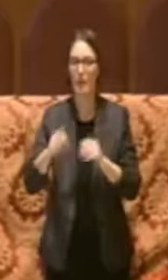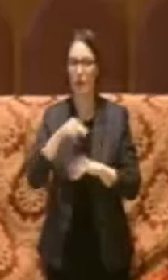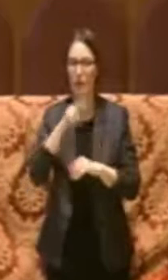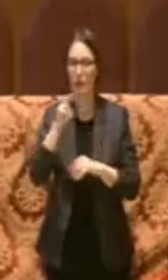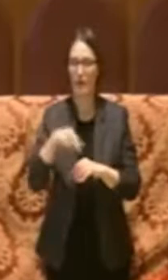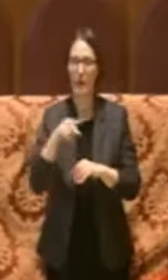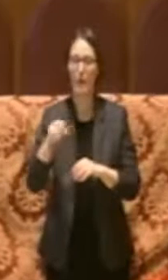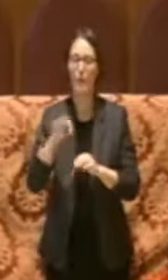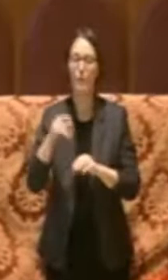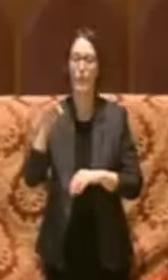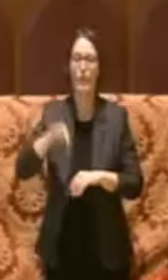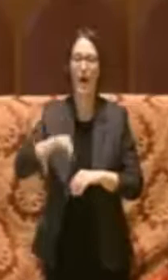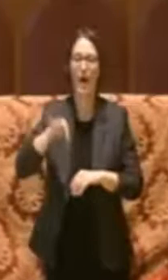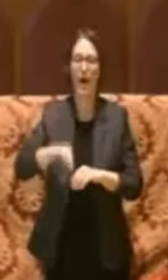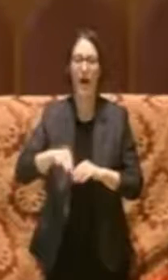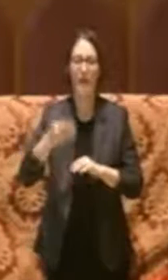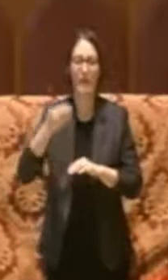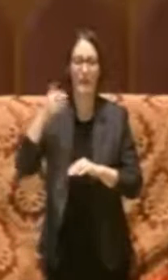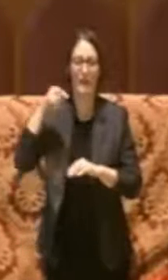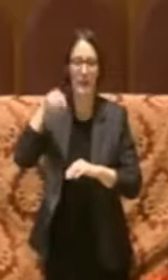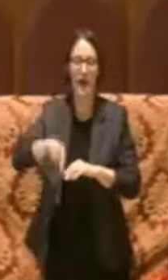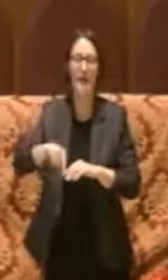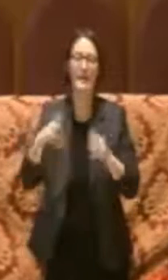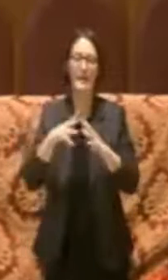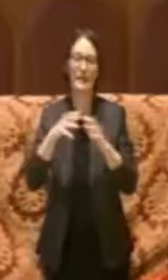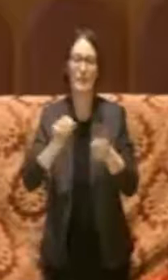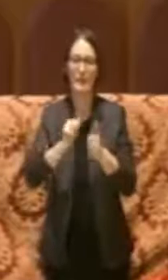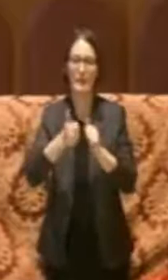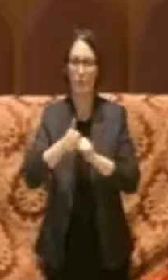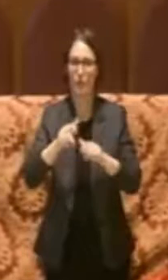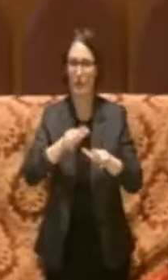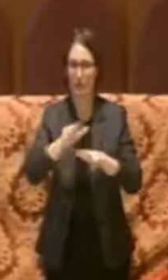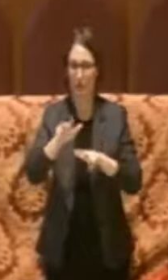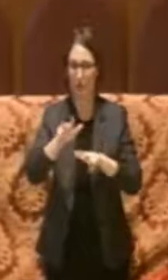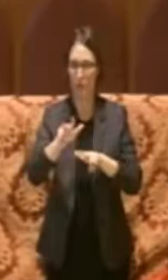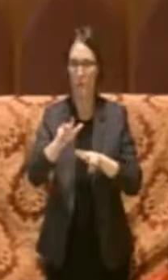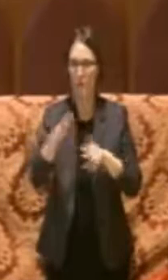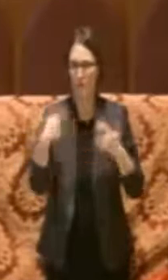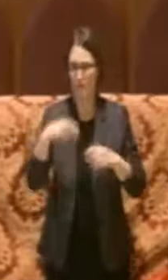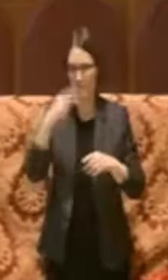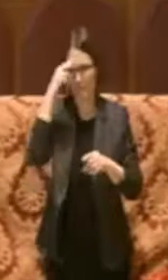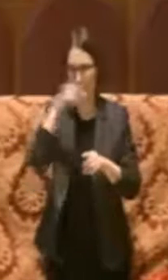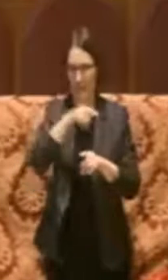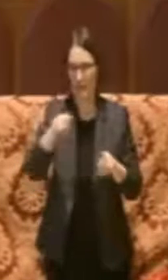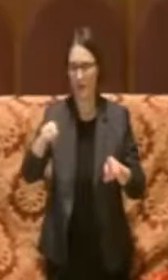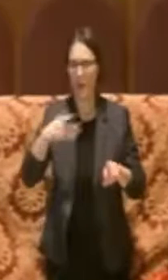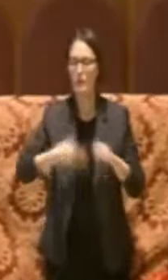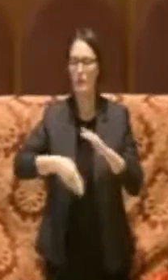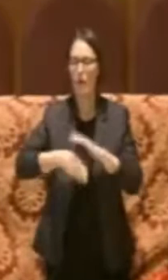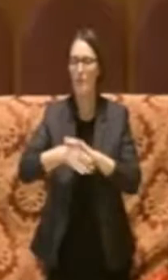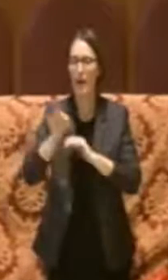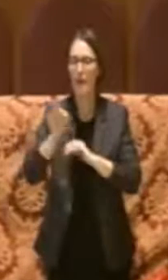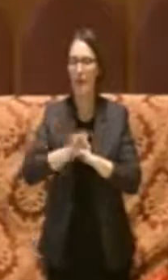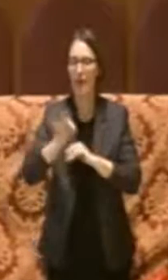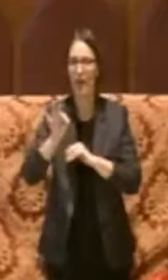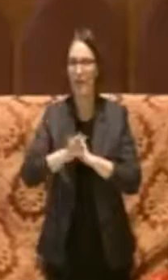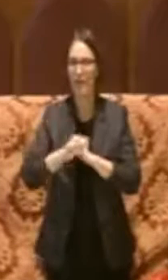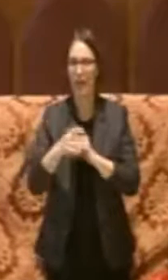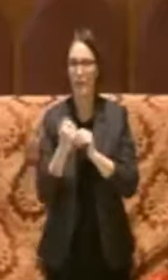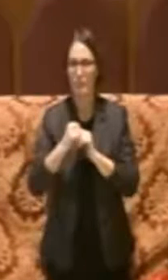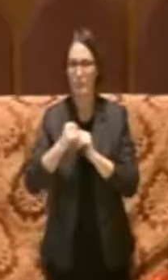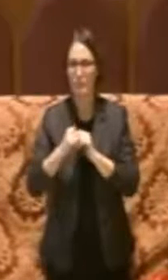arretrati, per impianti sportivi comunali. Infatti, ricordo, siamo partiti da un tasso di morosità superiore al